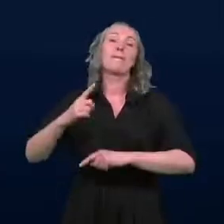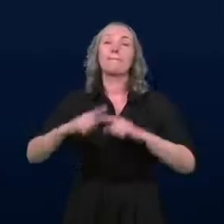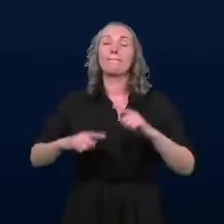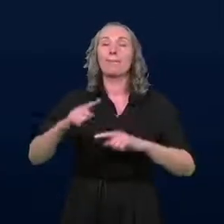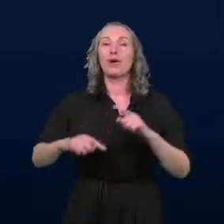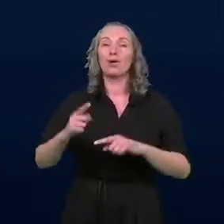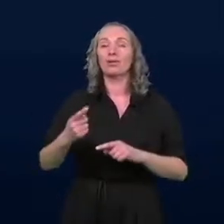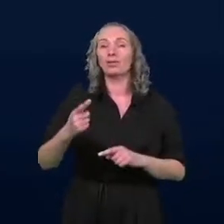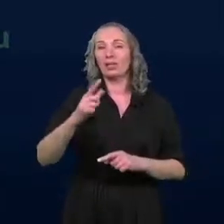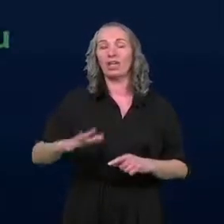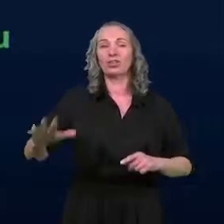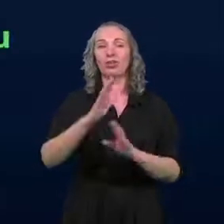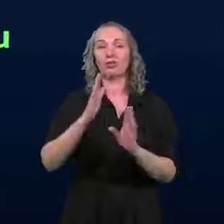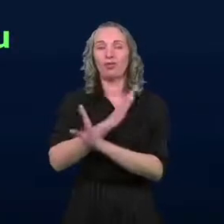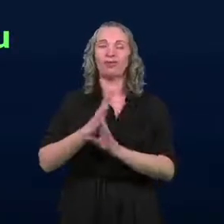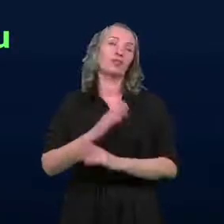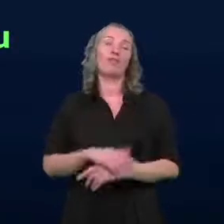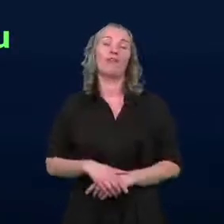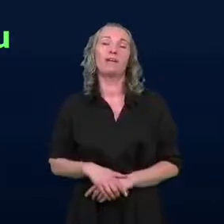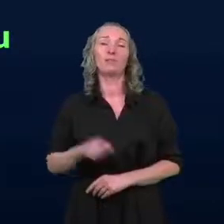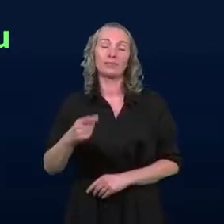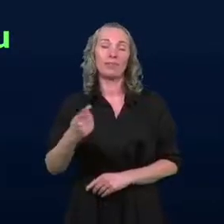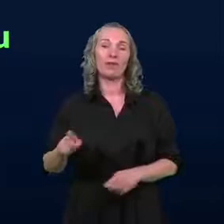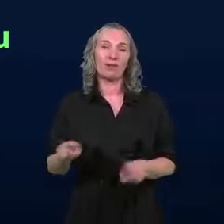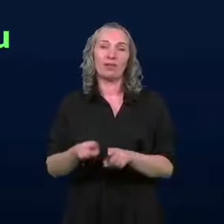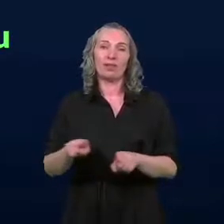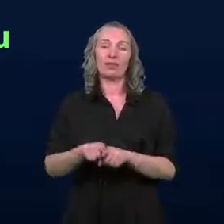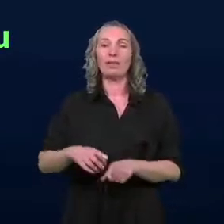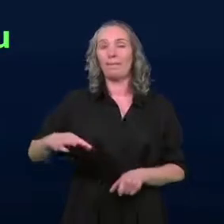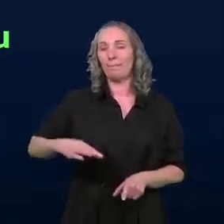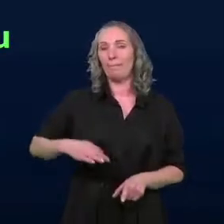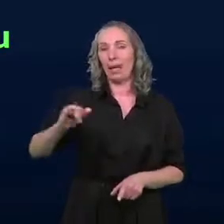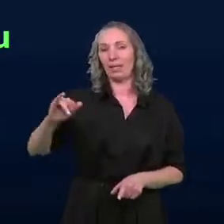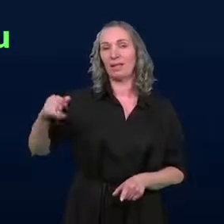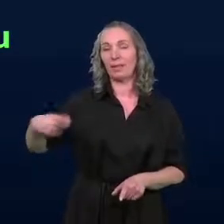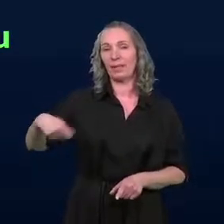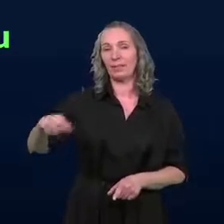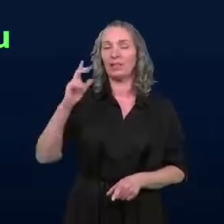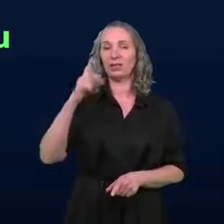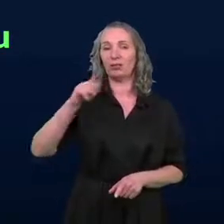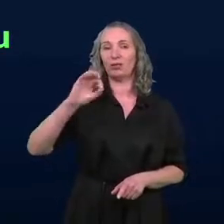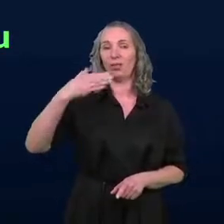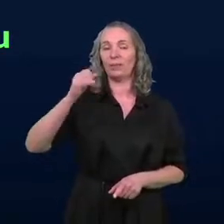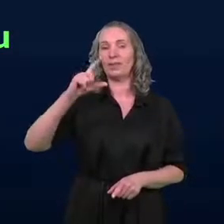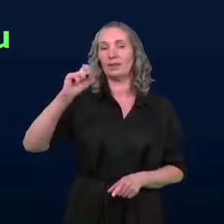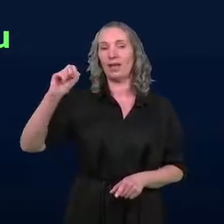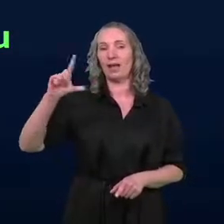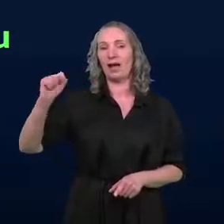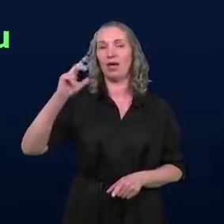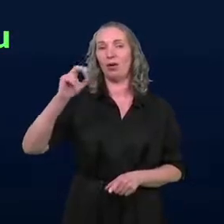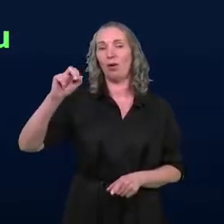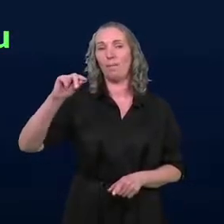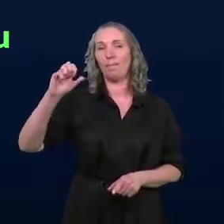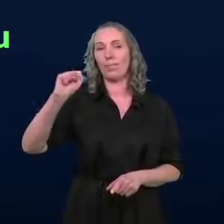środowiskowa, która też podlega pani prezydent Domiceli Kopaczewskiej, no to